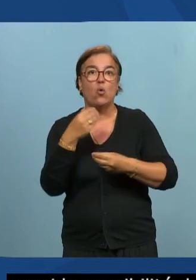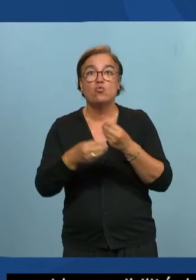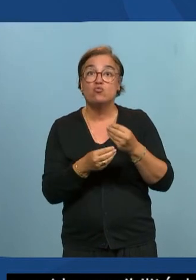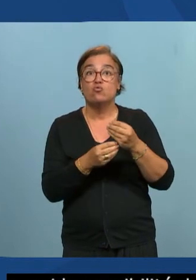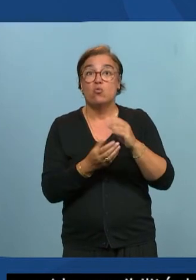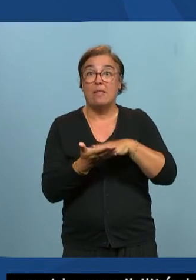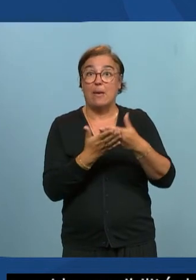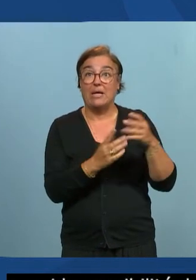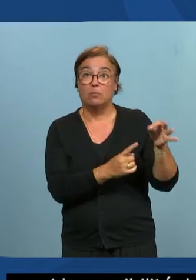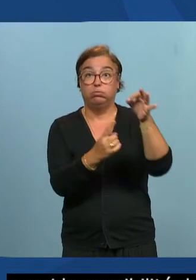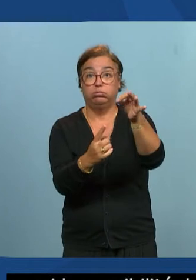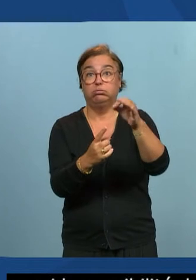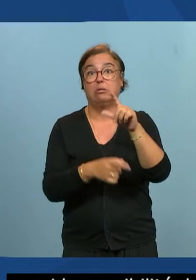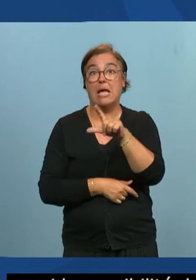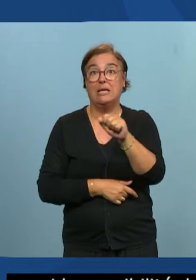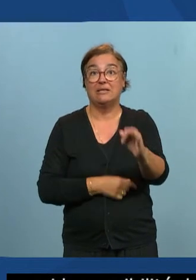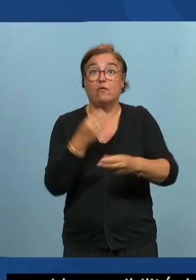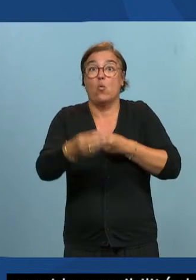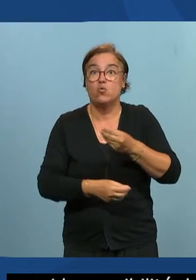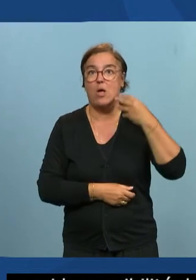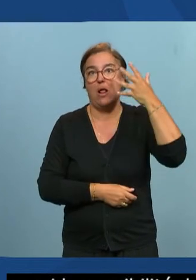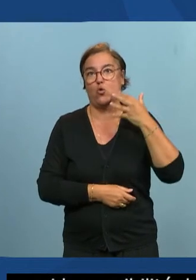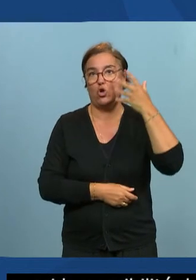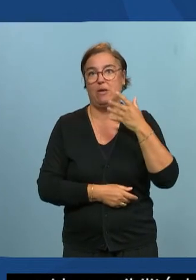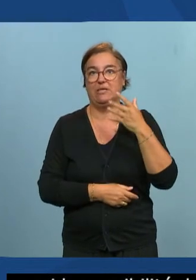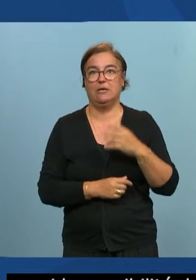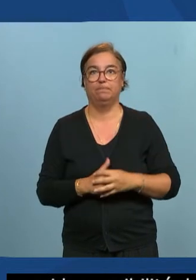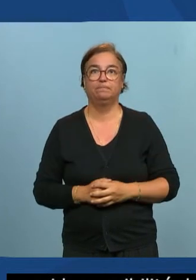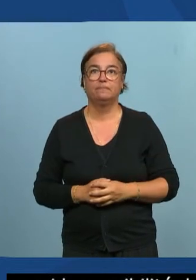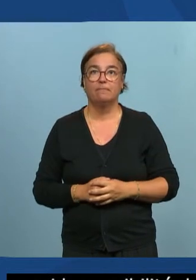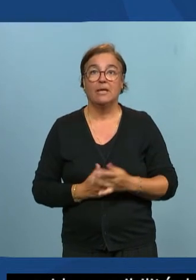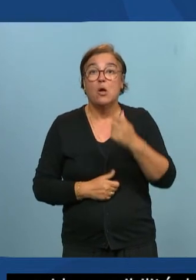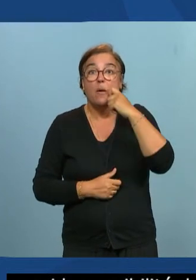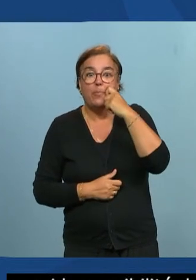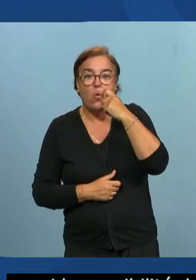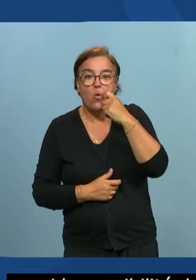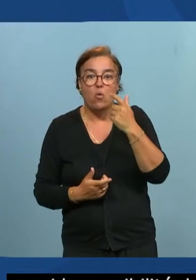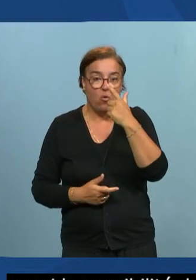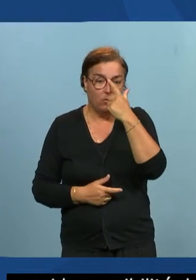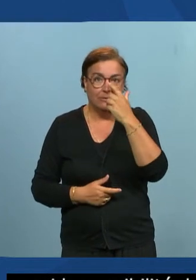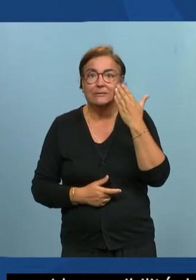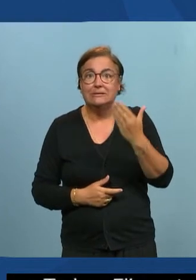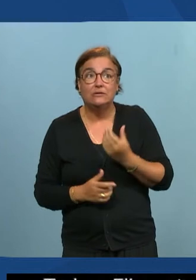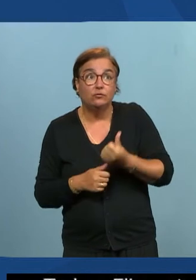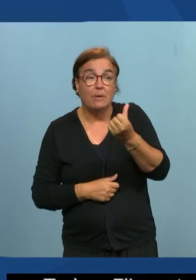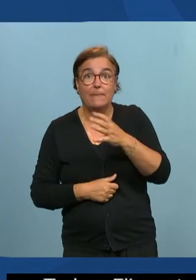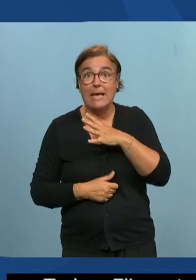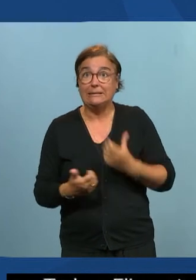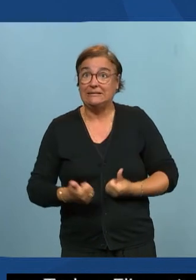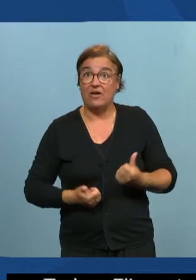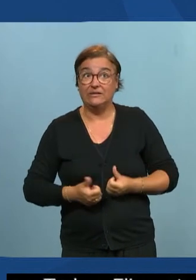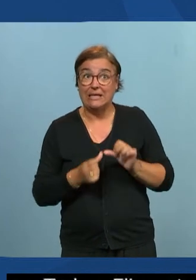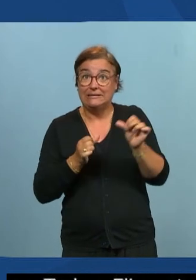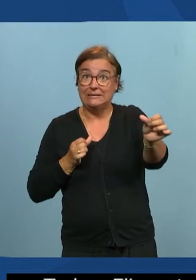un interprète en langue des signes ou en LPC et en présentiel si vous avez un service en ligne mais vous